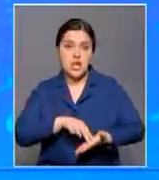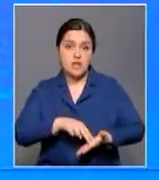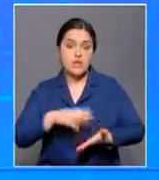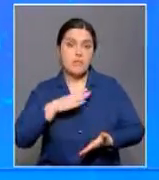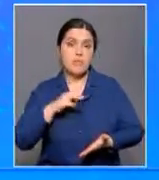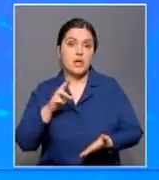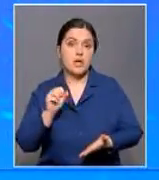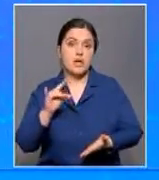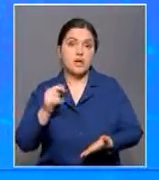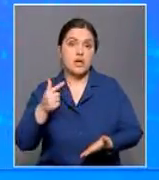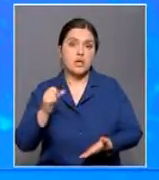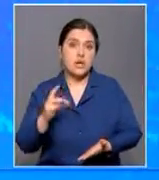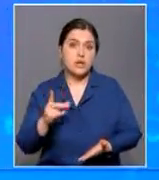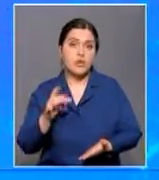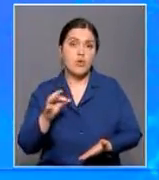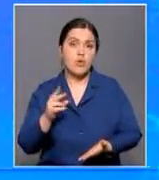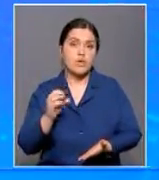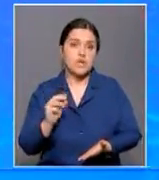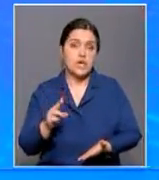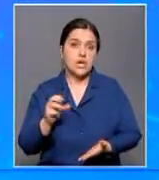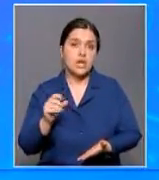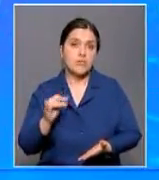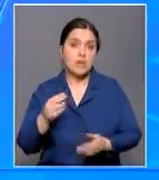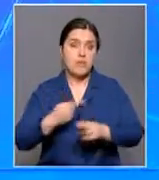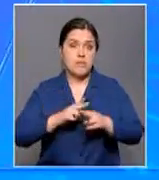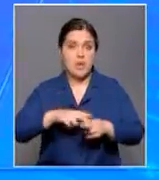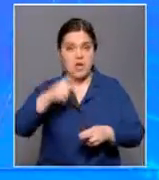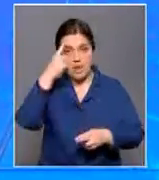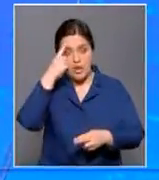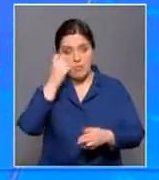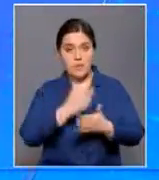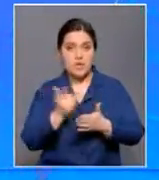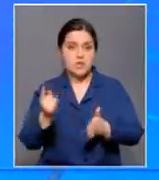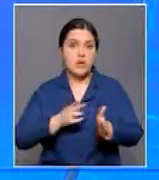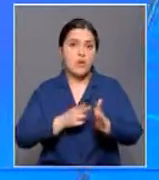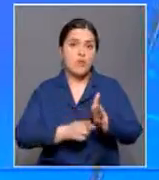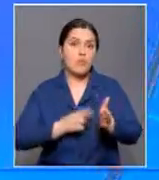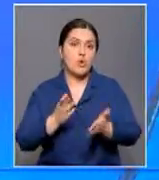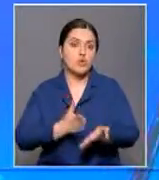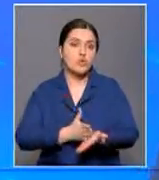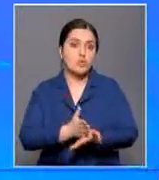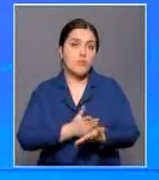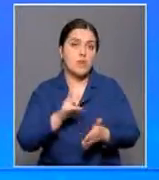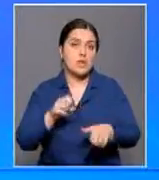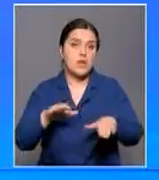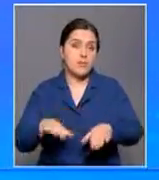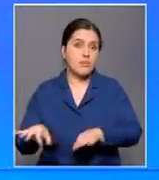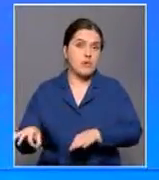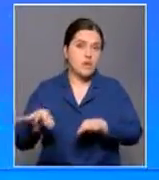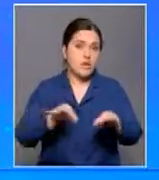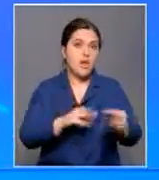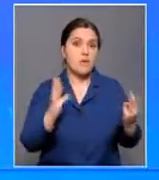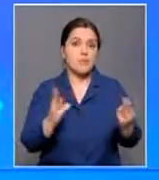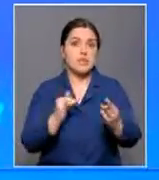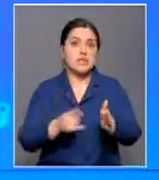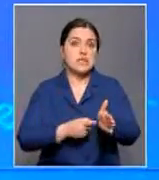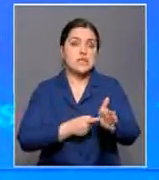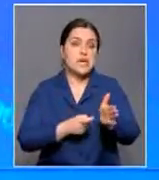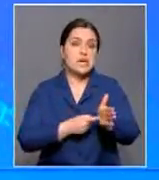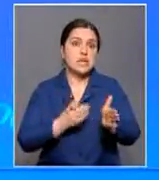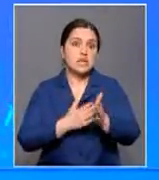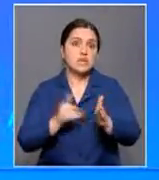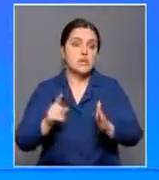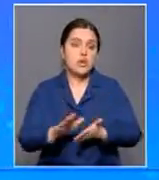Караганузе-Карабас. Об этом сообщает пресс-служба ООО «Пассажирские перевозки». На место выехали пожарные расчеты из Караганды. В результате